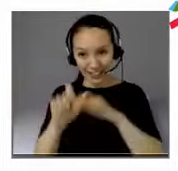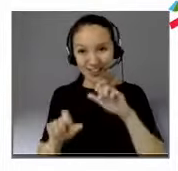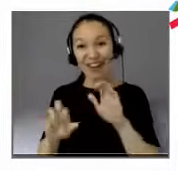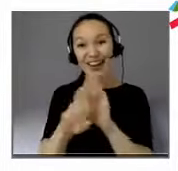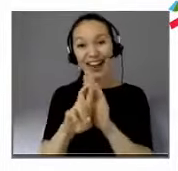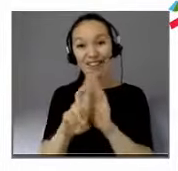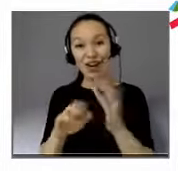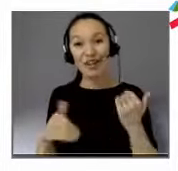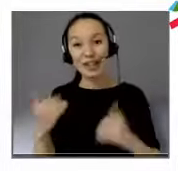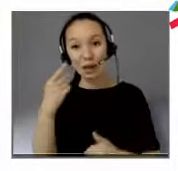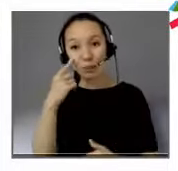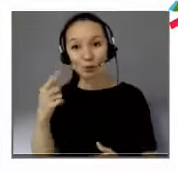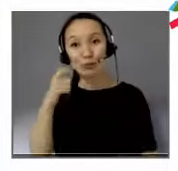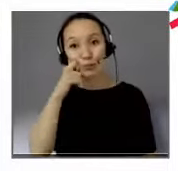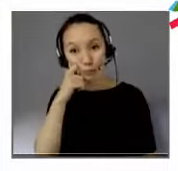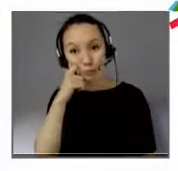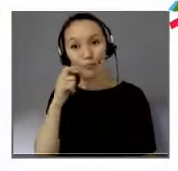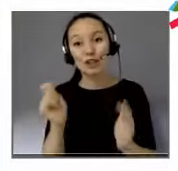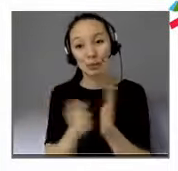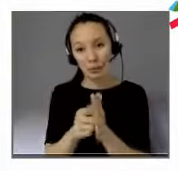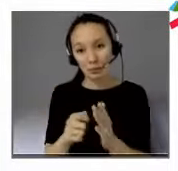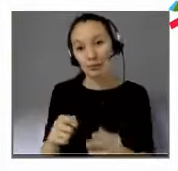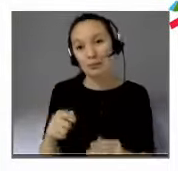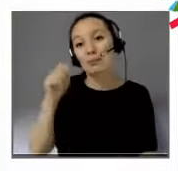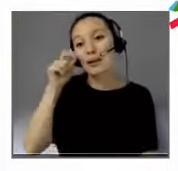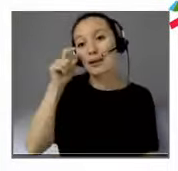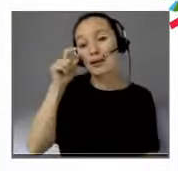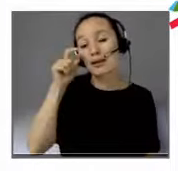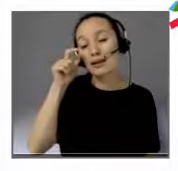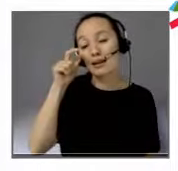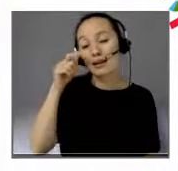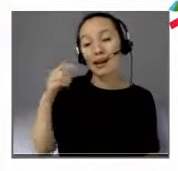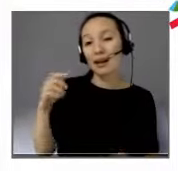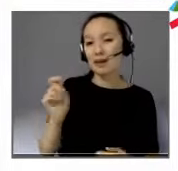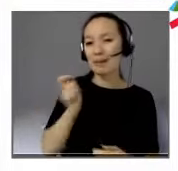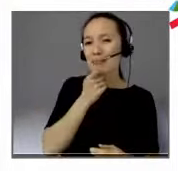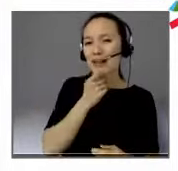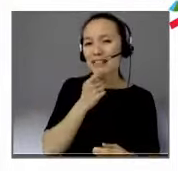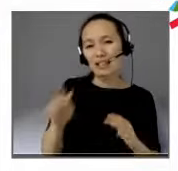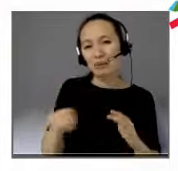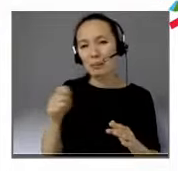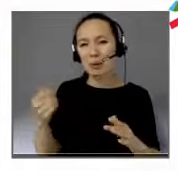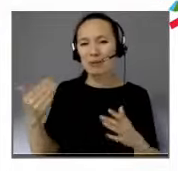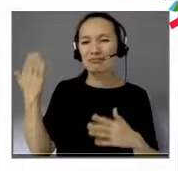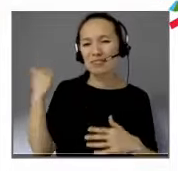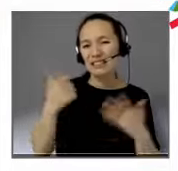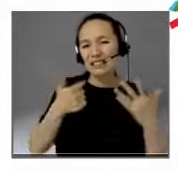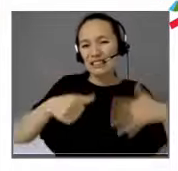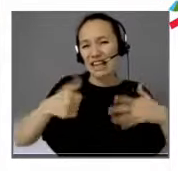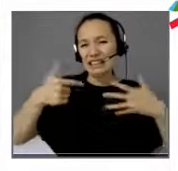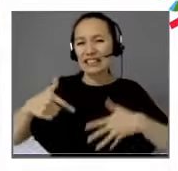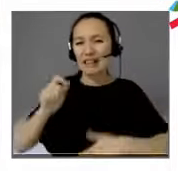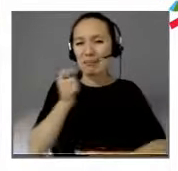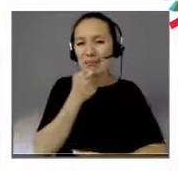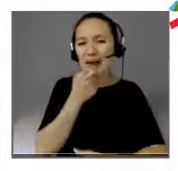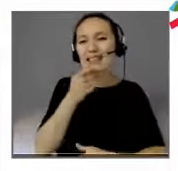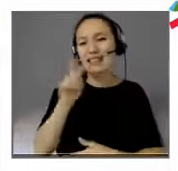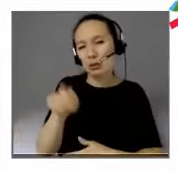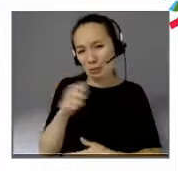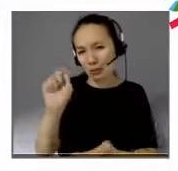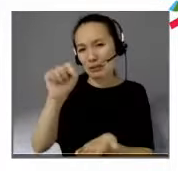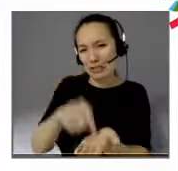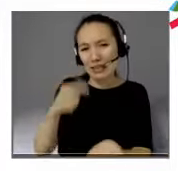passer en mars à Lyon. À Lyon, c'était, je ne pas, le 16 ou le 17 mars, un truc comme Voilà, et puis la crise est arrivée et puis on s'est dit